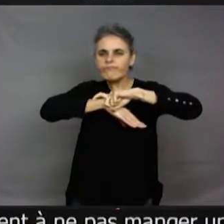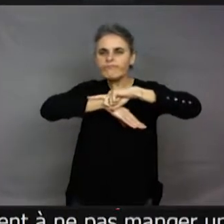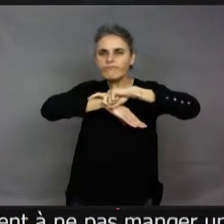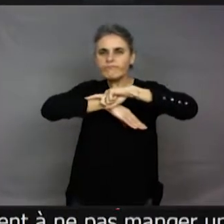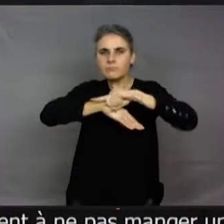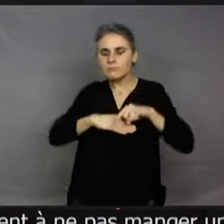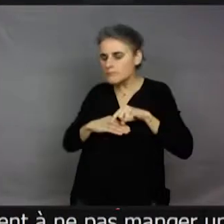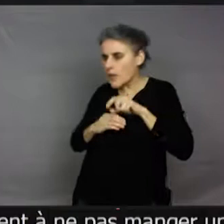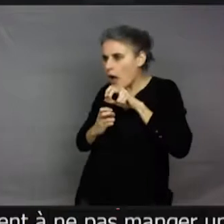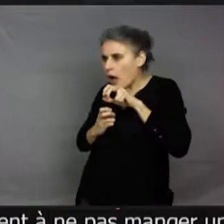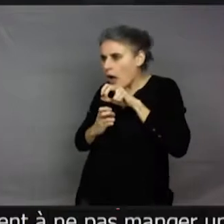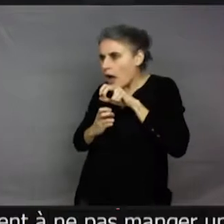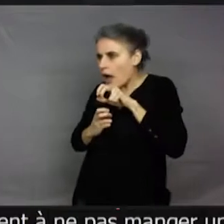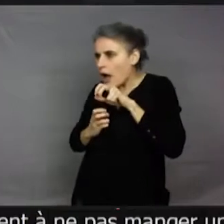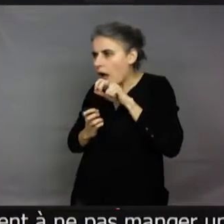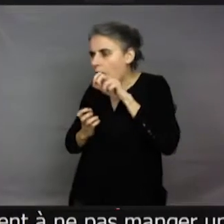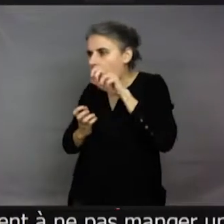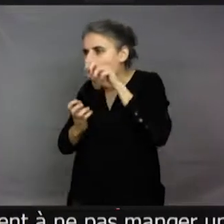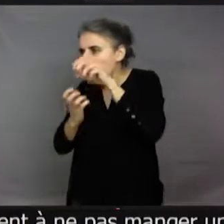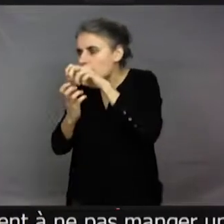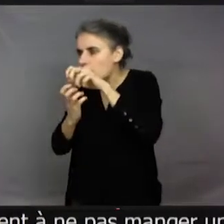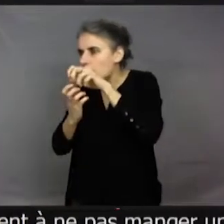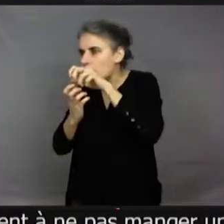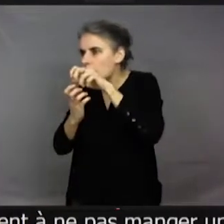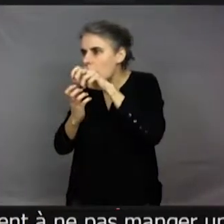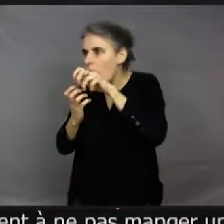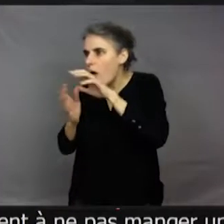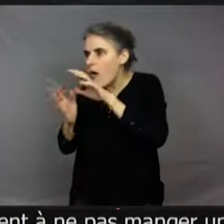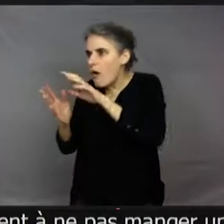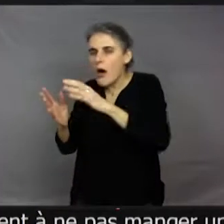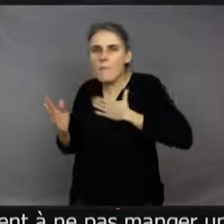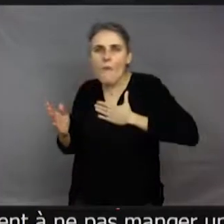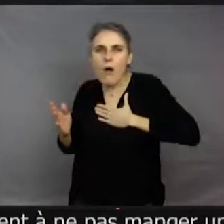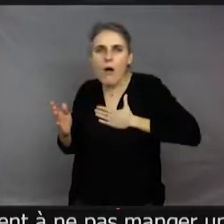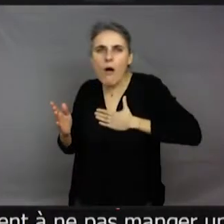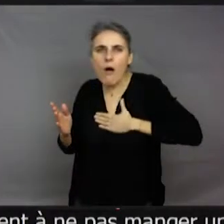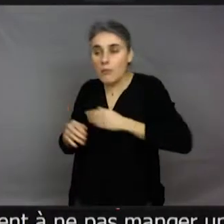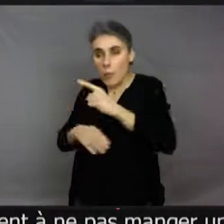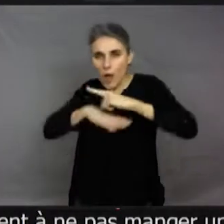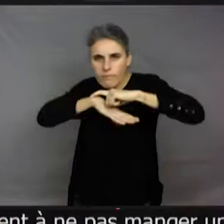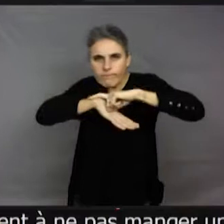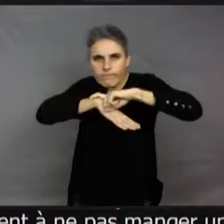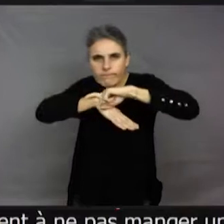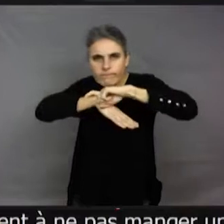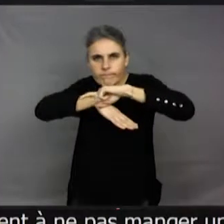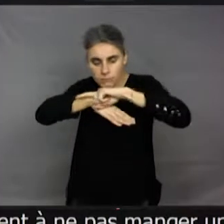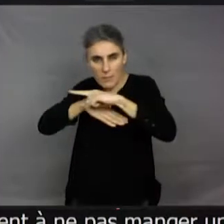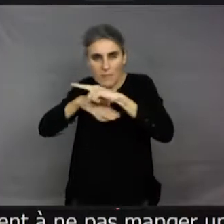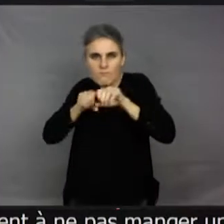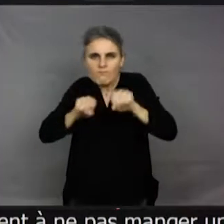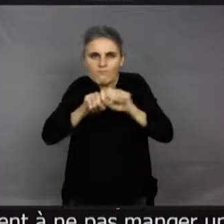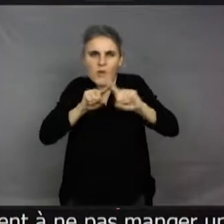bon, une substance tellement bonne que du coup, elles vont même la sauvegarder, la protéger sur sa tige de végétale,